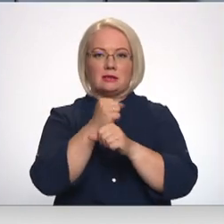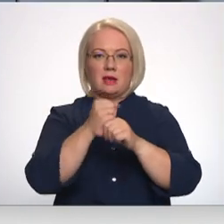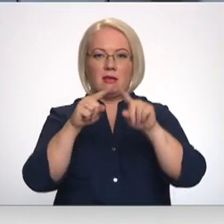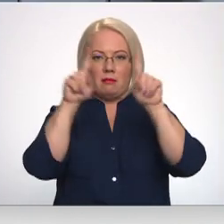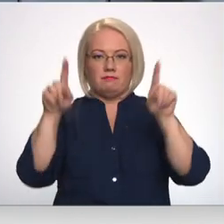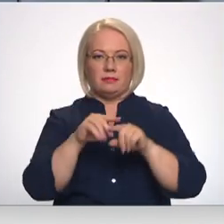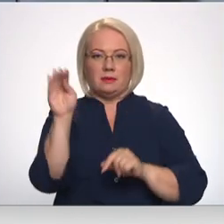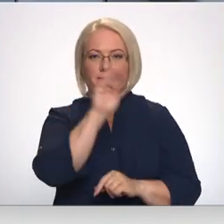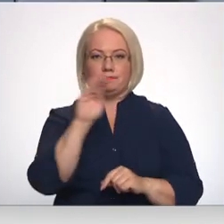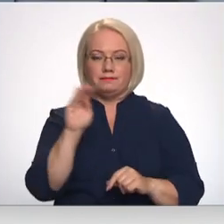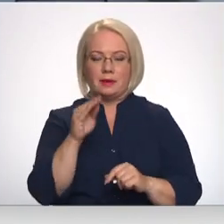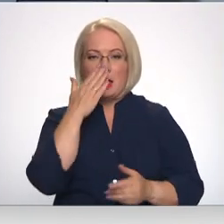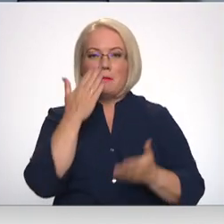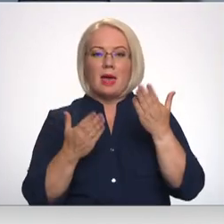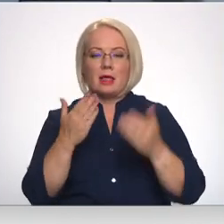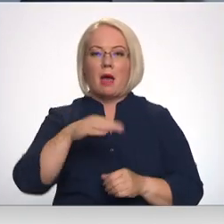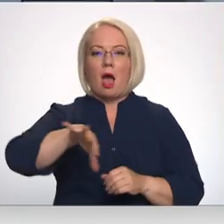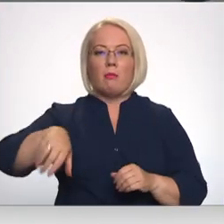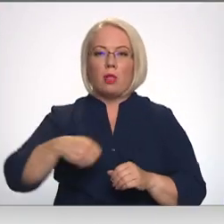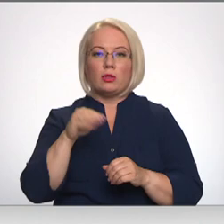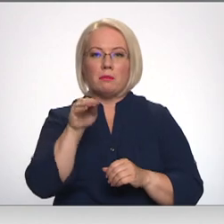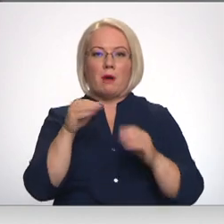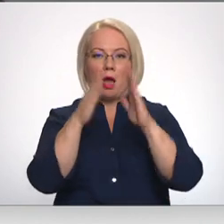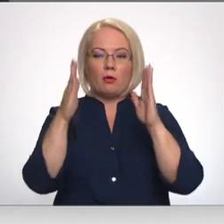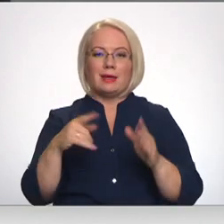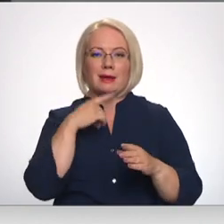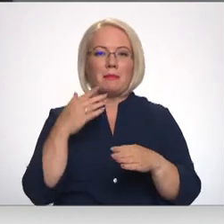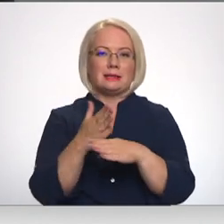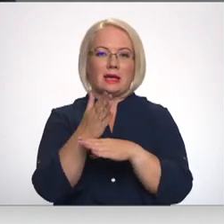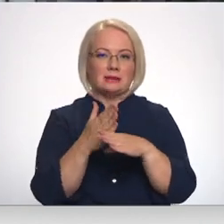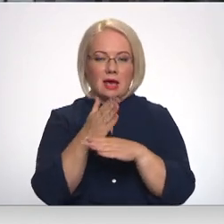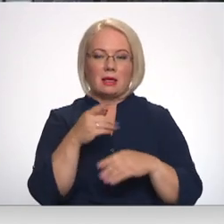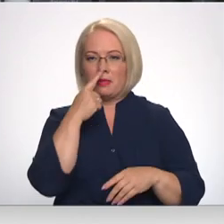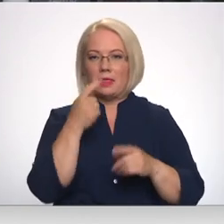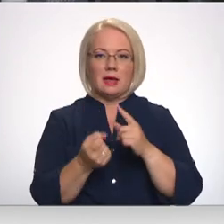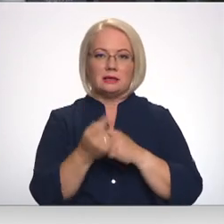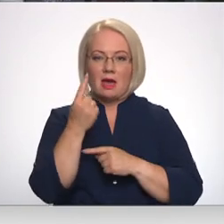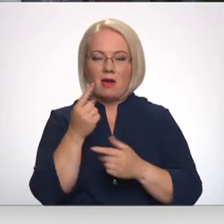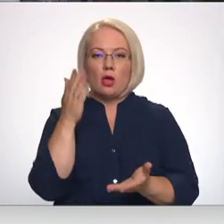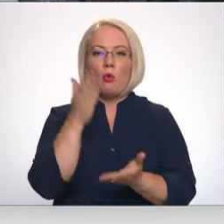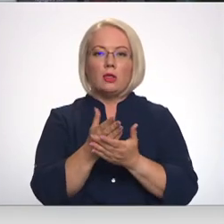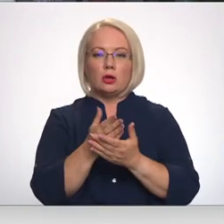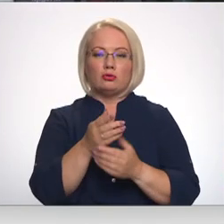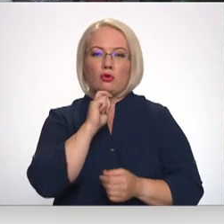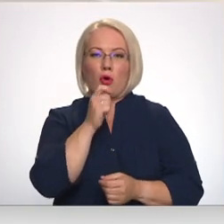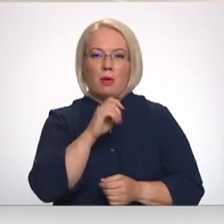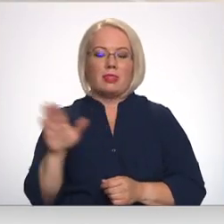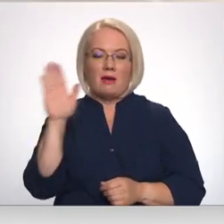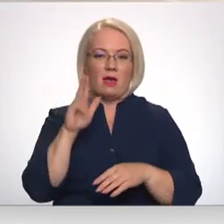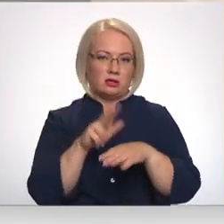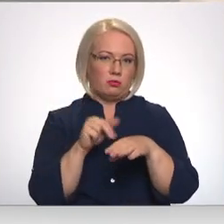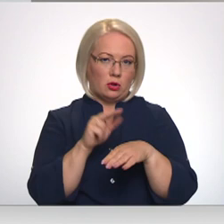displejā. Mēģinājums aplaupīt bankumātu veikts cenšoties to sazaģēt, taču tas nav izdevies. Notikušo komentē valsts policija.